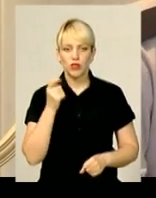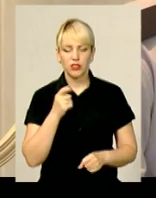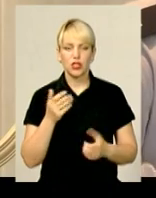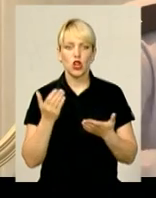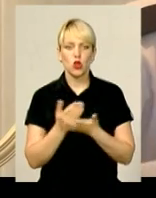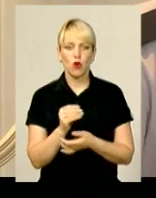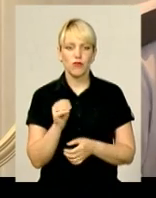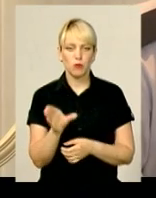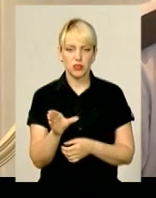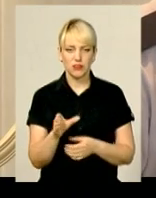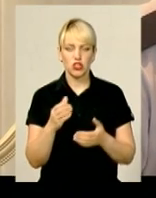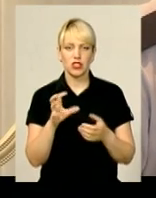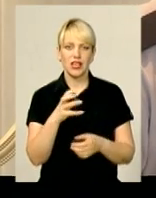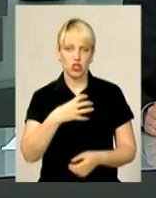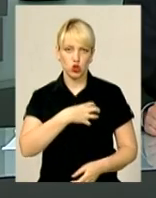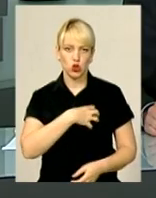з відповідним жетоном.